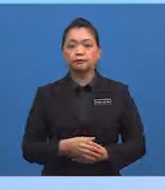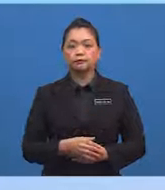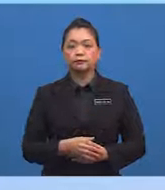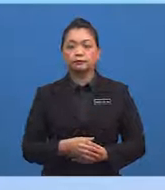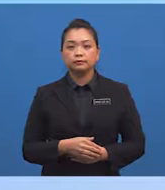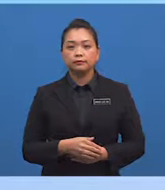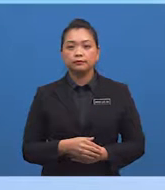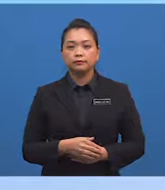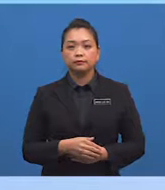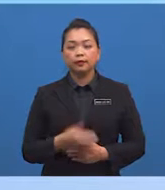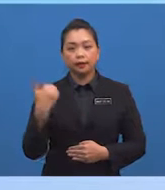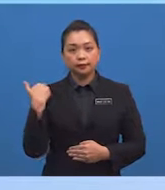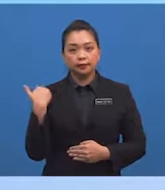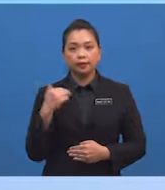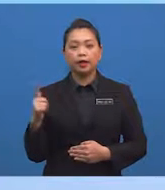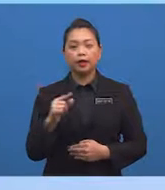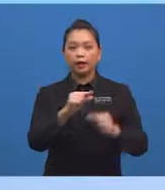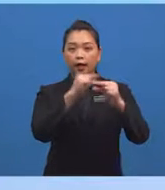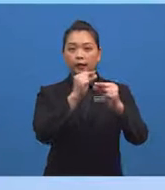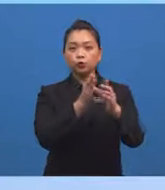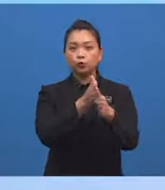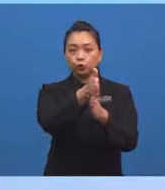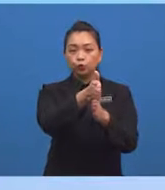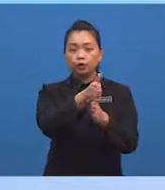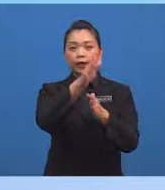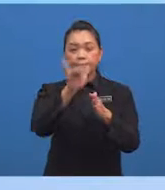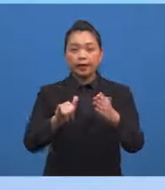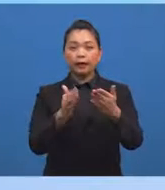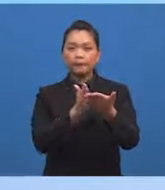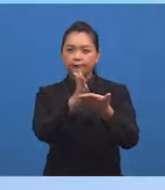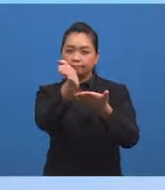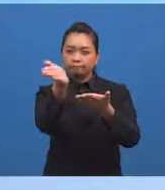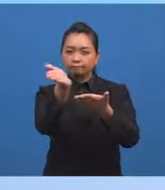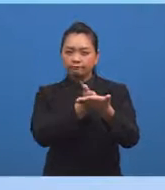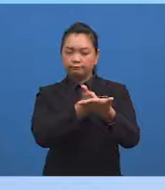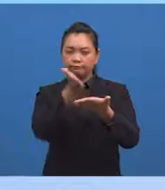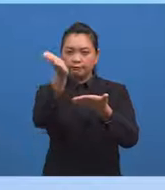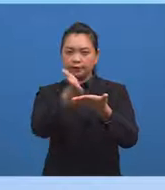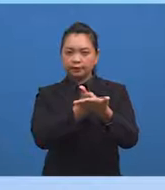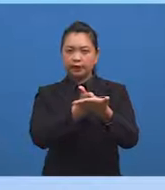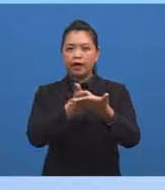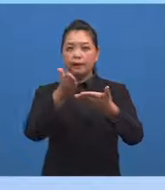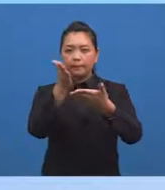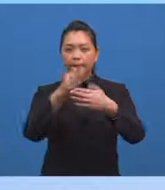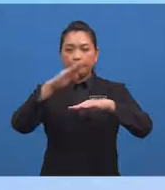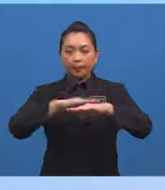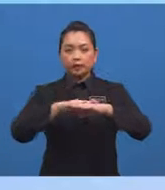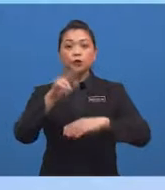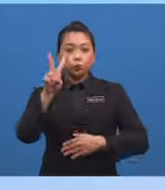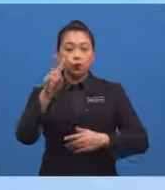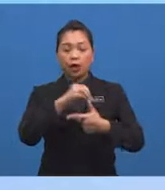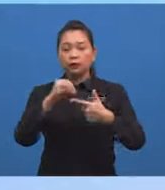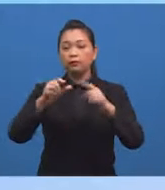ialah Garis lurus yang bersilang pada dua atau lebih